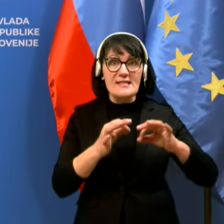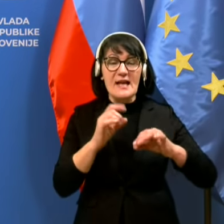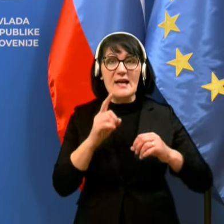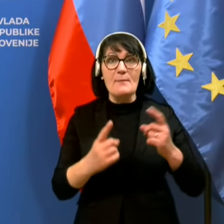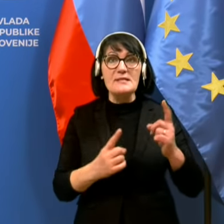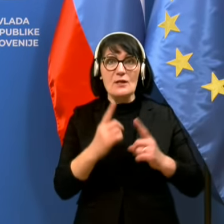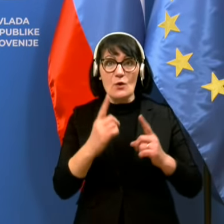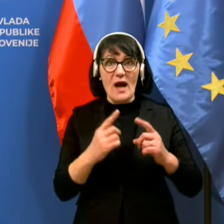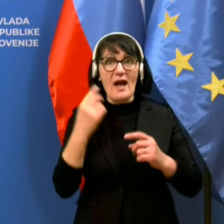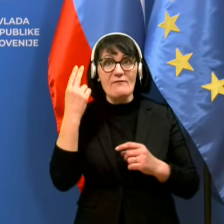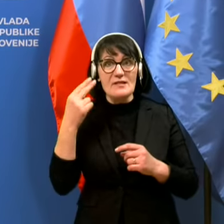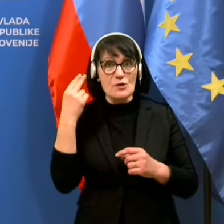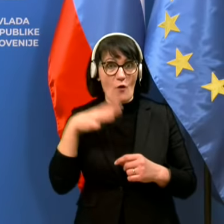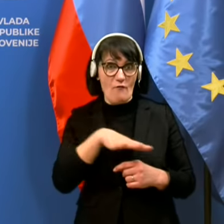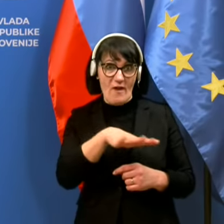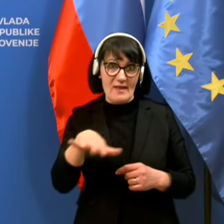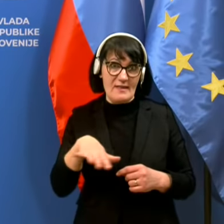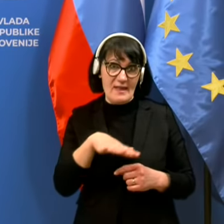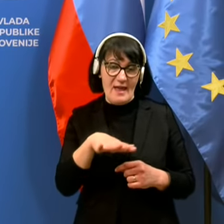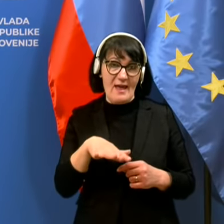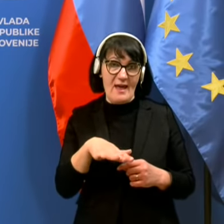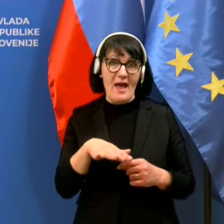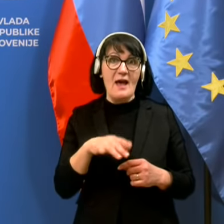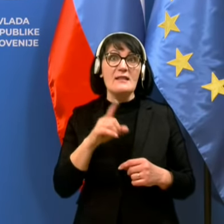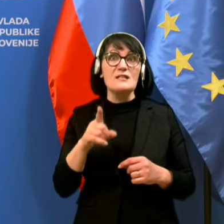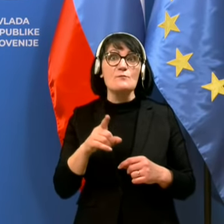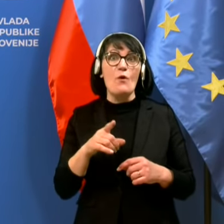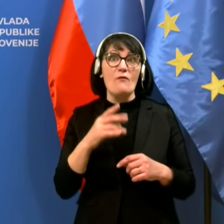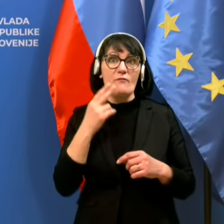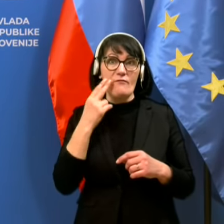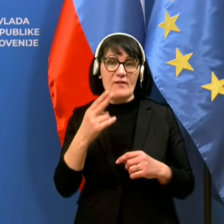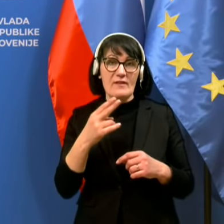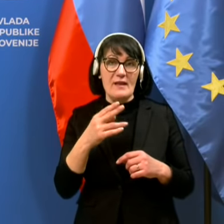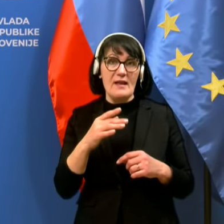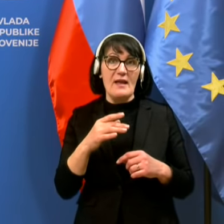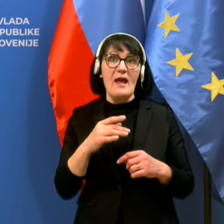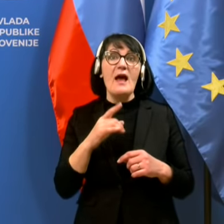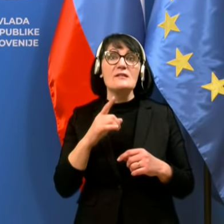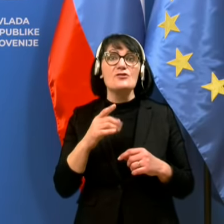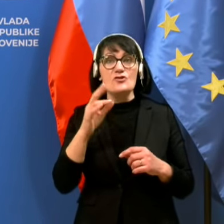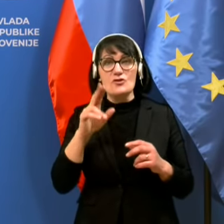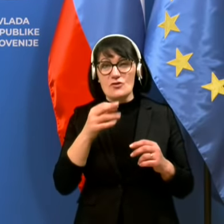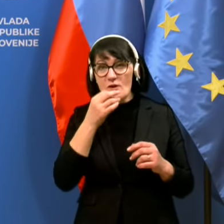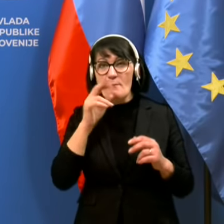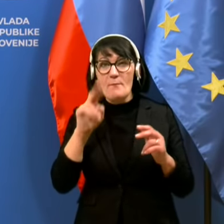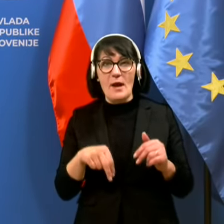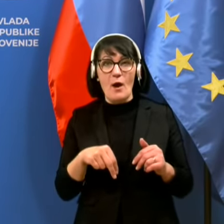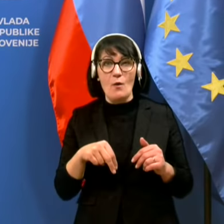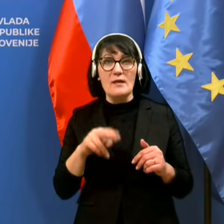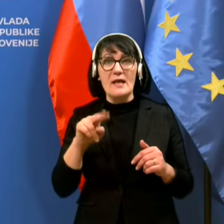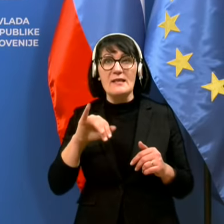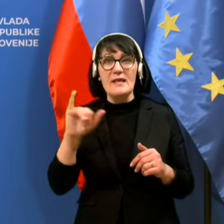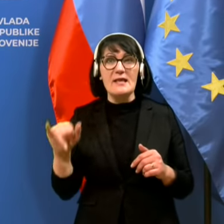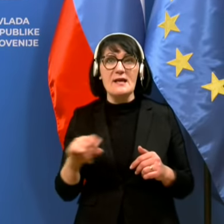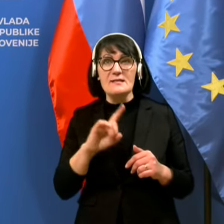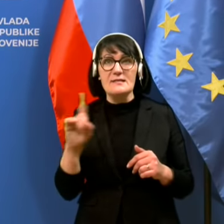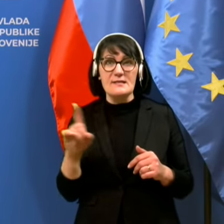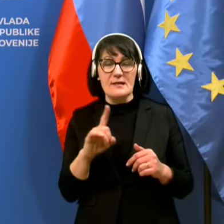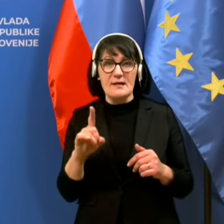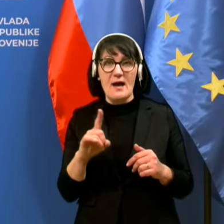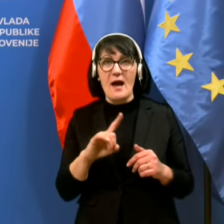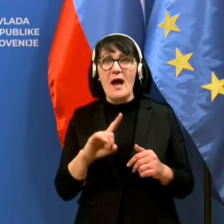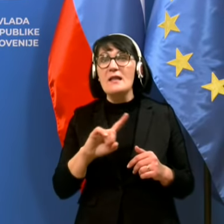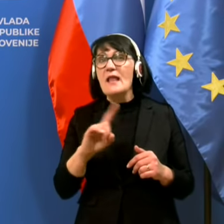dogaja v Sloveniji, vseeno, da smo zaznali, čeprav na NJZ-ju, na CNB-ju, torej jist ne dobivam